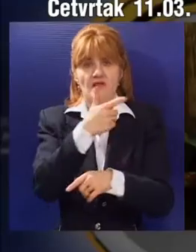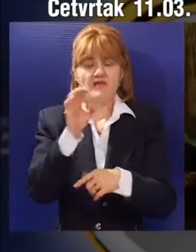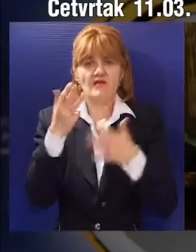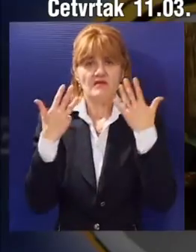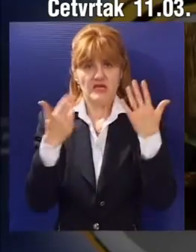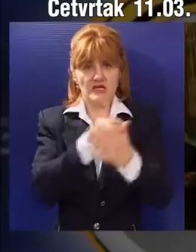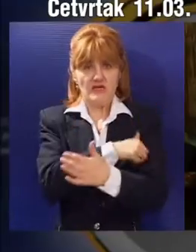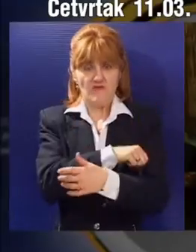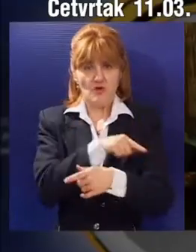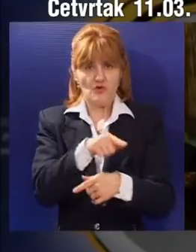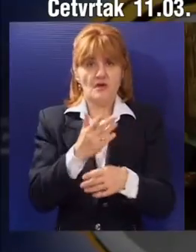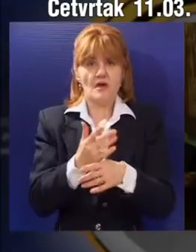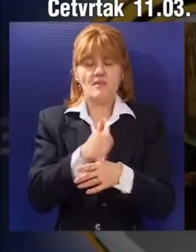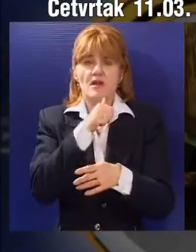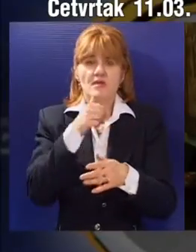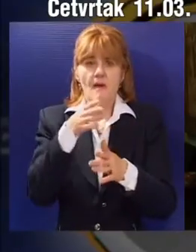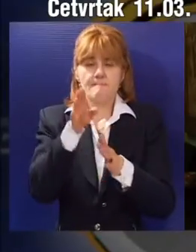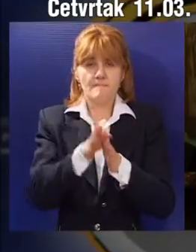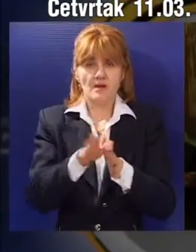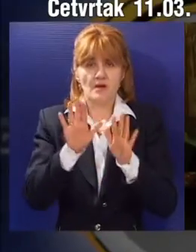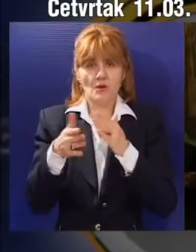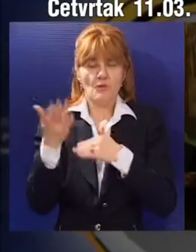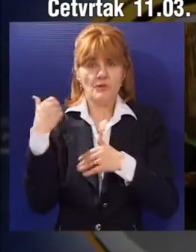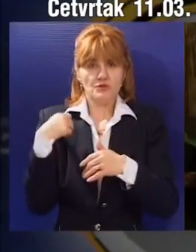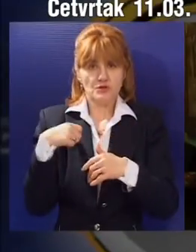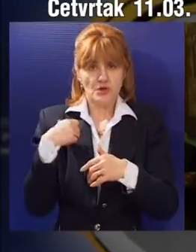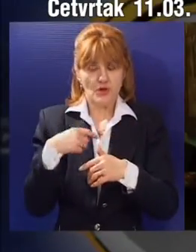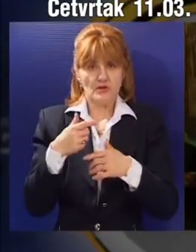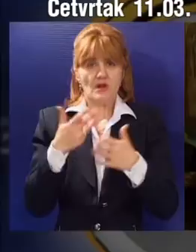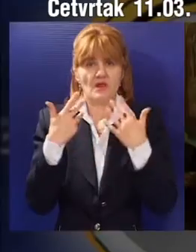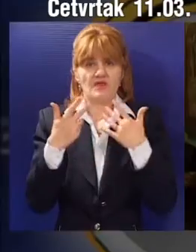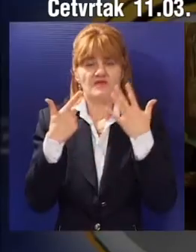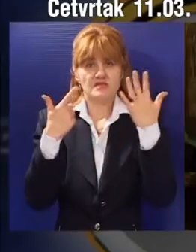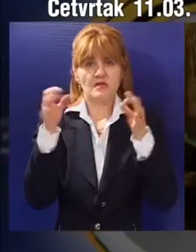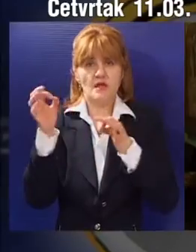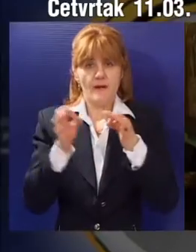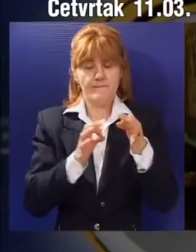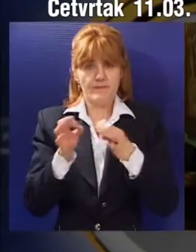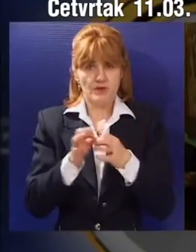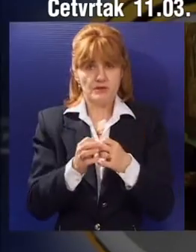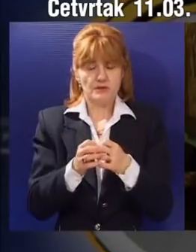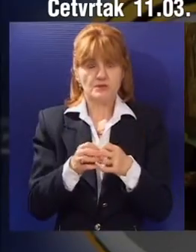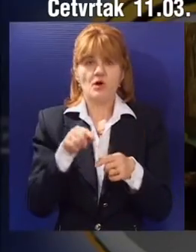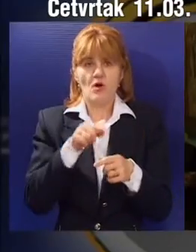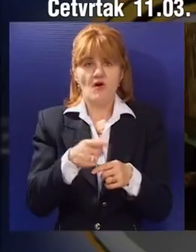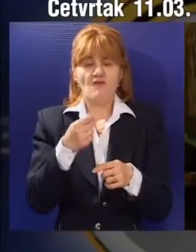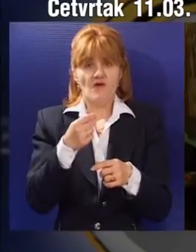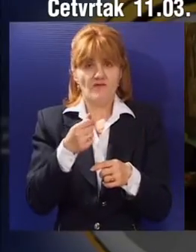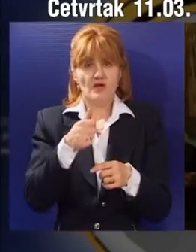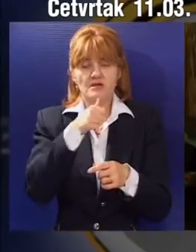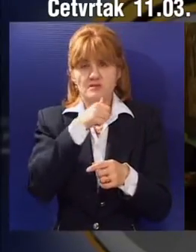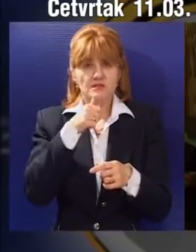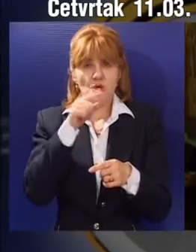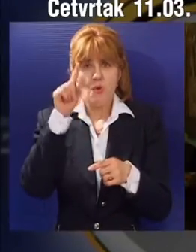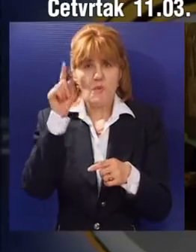godine to nekih 97%, znači puno manje, značajno manje u apsolutnom iznosu, s obzirom da je cifra od 3 milijardi i 6 u